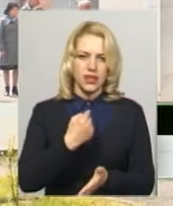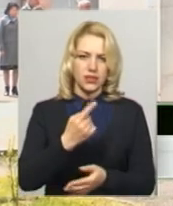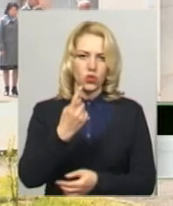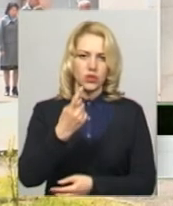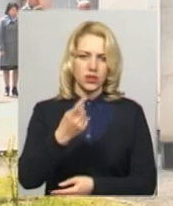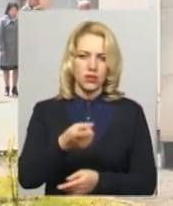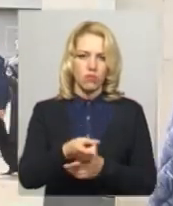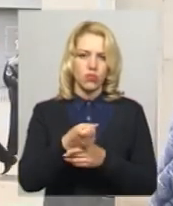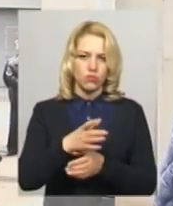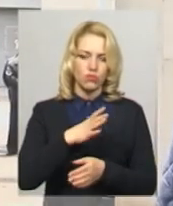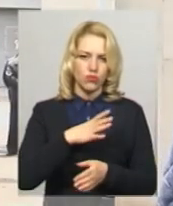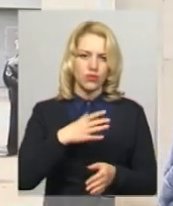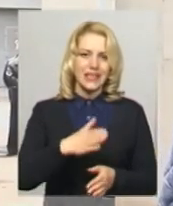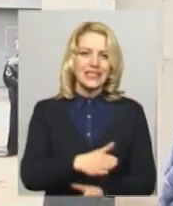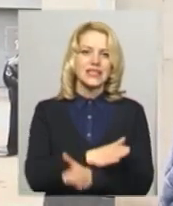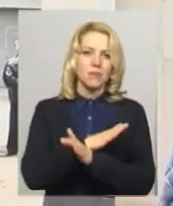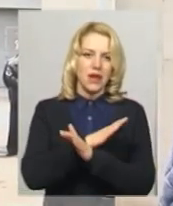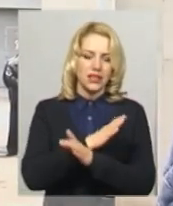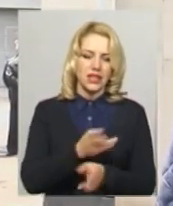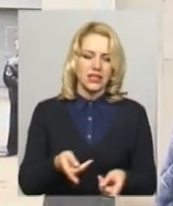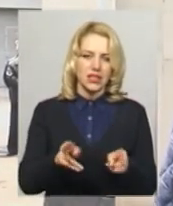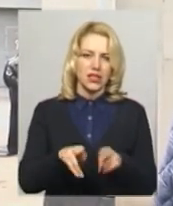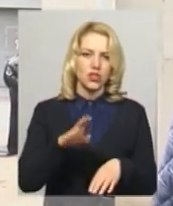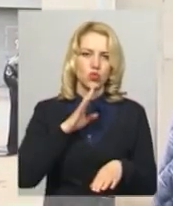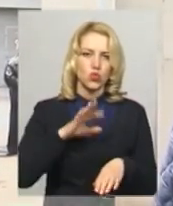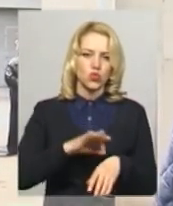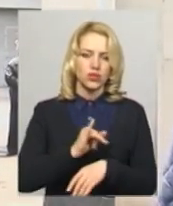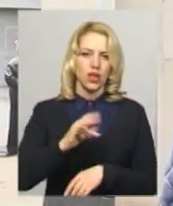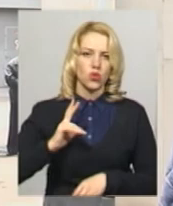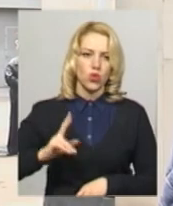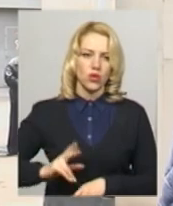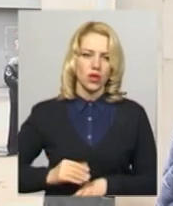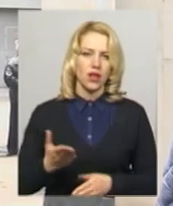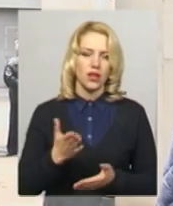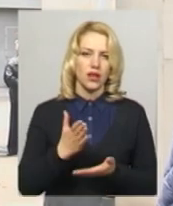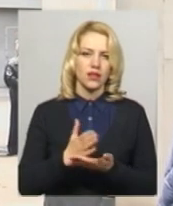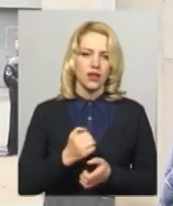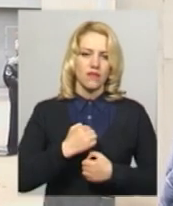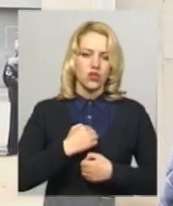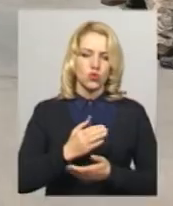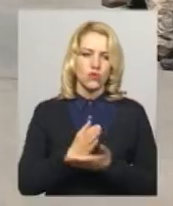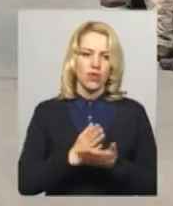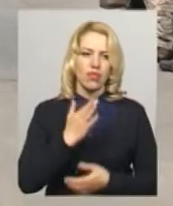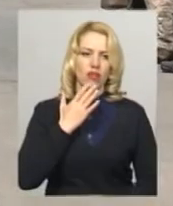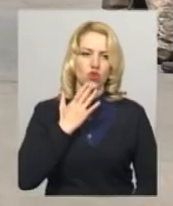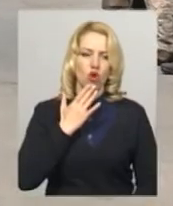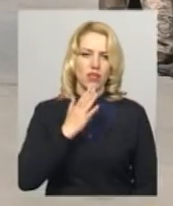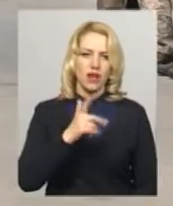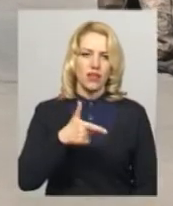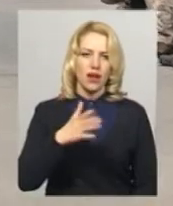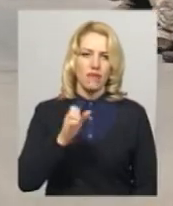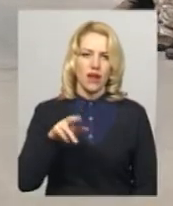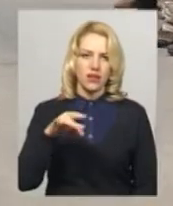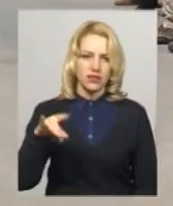постріл, і був смертельний. Залишилася дружина, залишилася донька, яка також є військовослужбовцем Національної гвардії. Родець загиблого